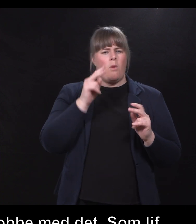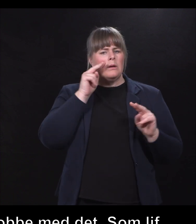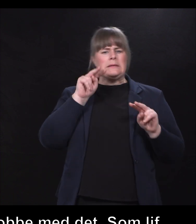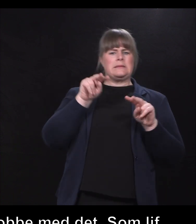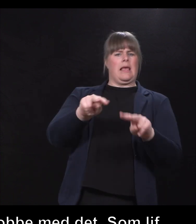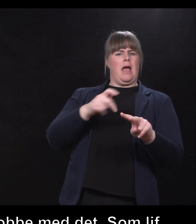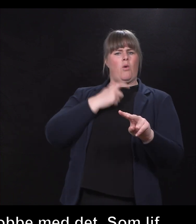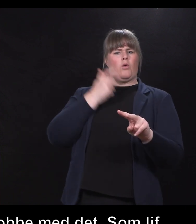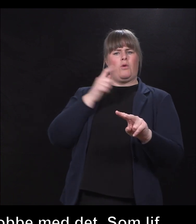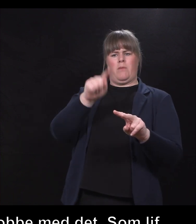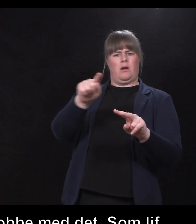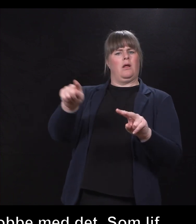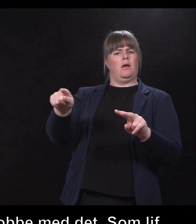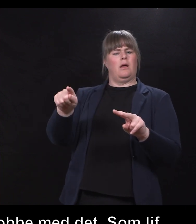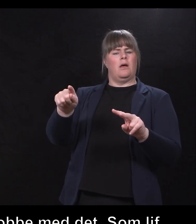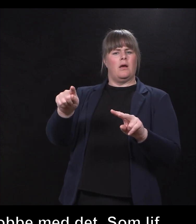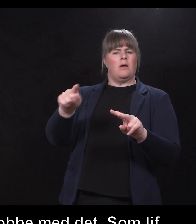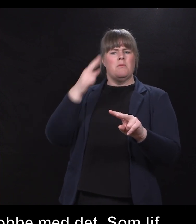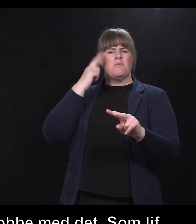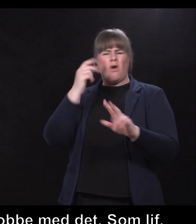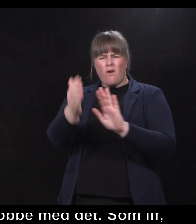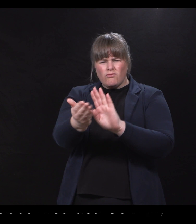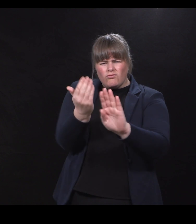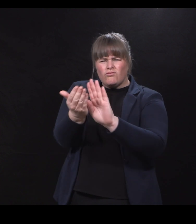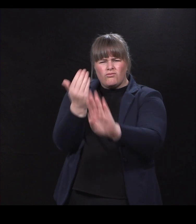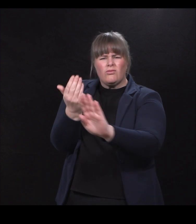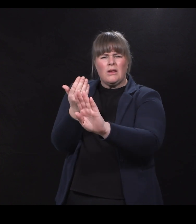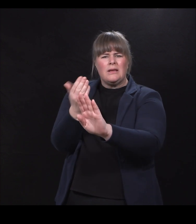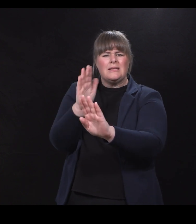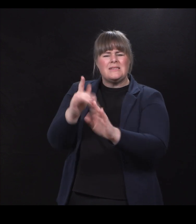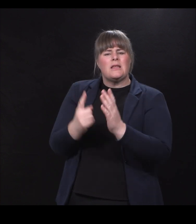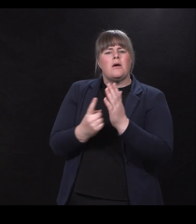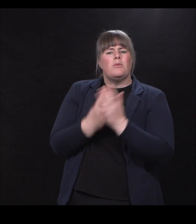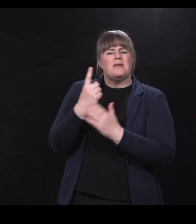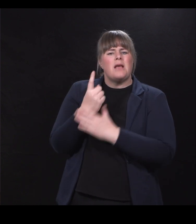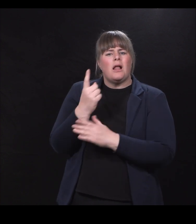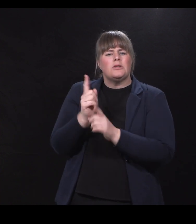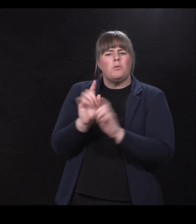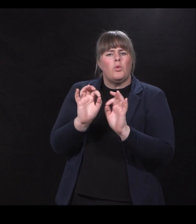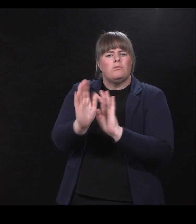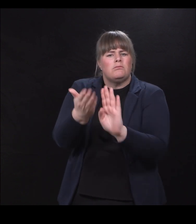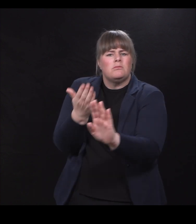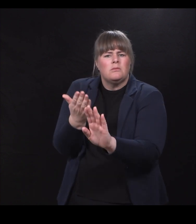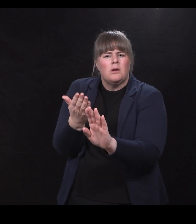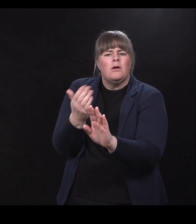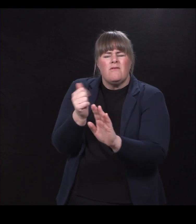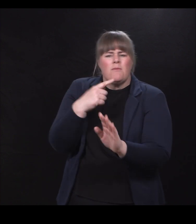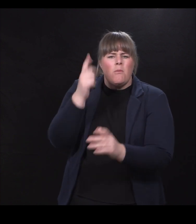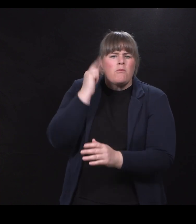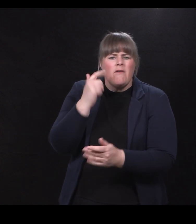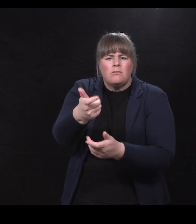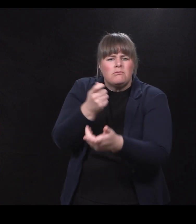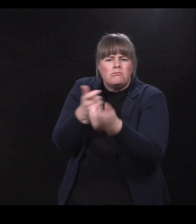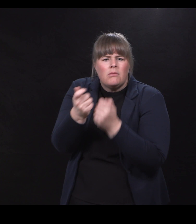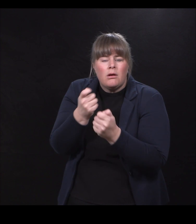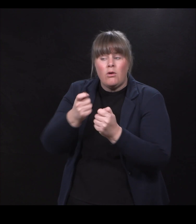søke og finne frem og avdekke det uforløste potensialet. Vår erfaring er at ungdom gir tilbakemelding på